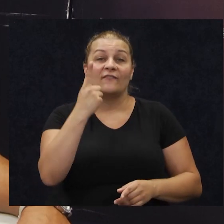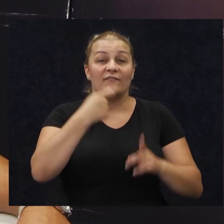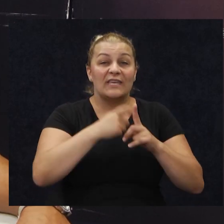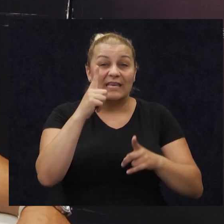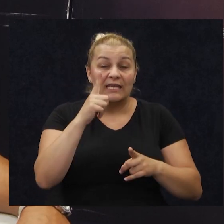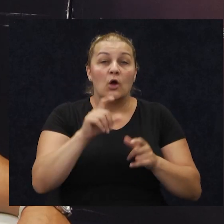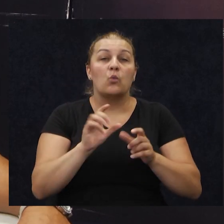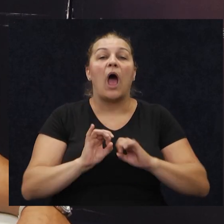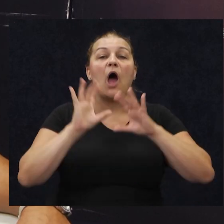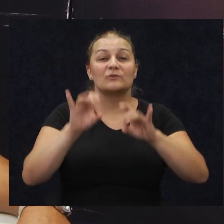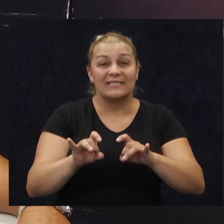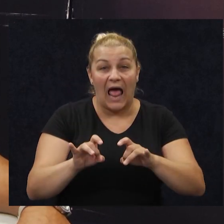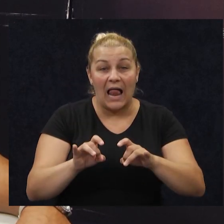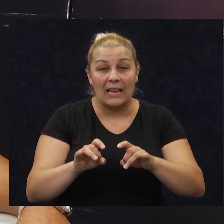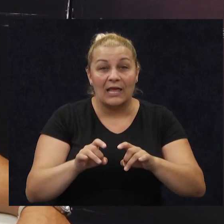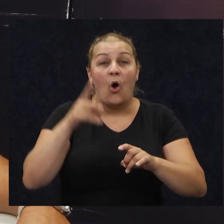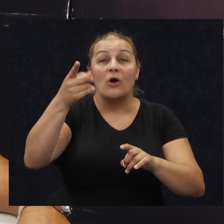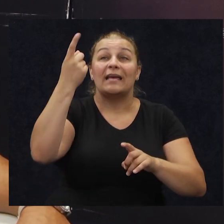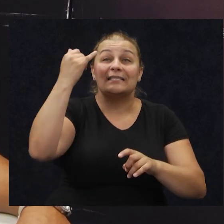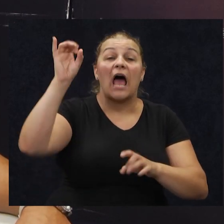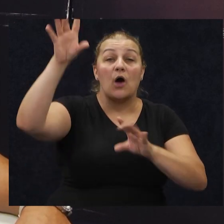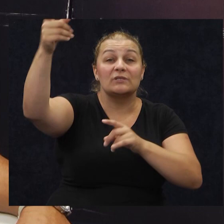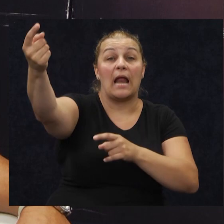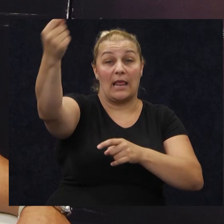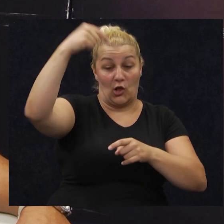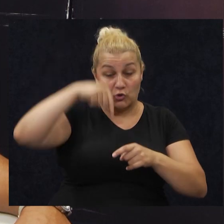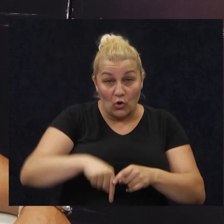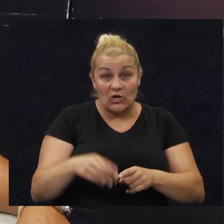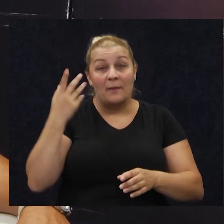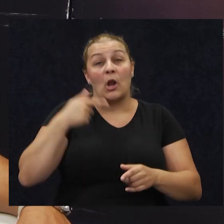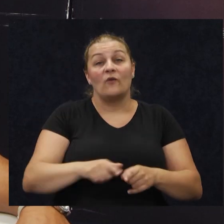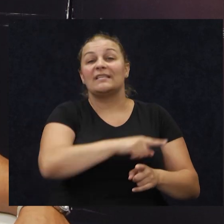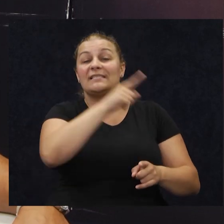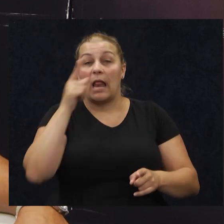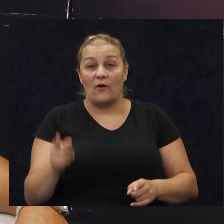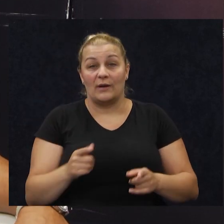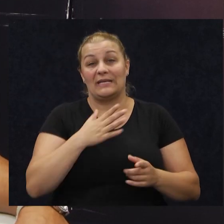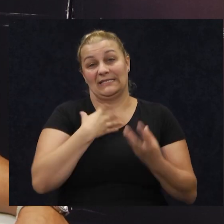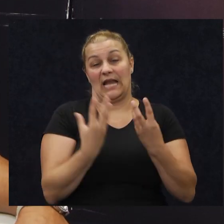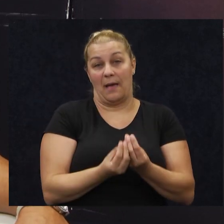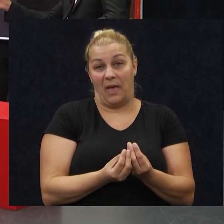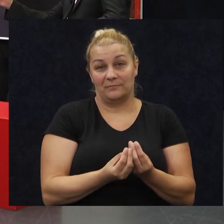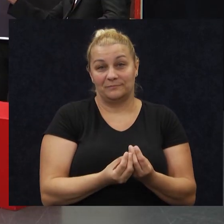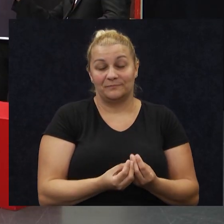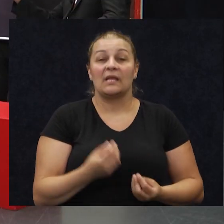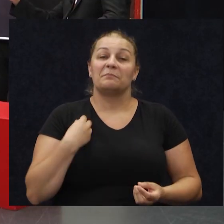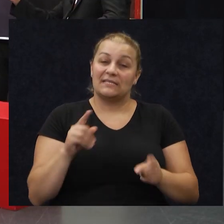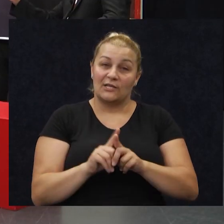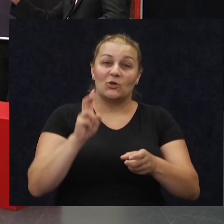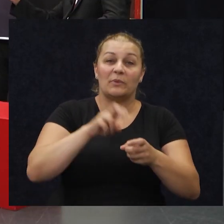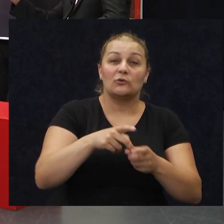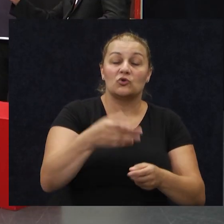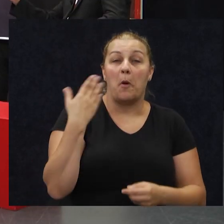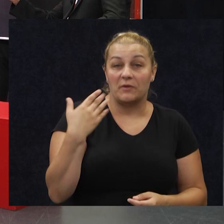Australiji koja je došla iz Australije i provela ovdje cijelo vrijeme sa nama. Evo i mi se pridužujemo pozdravima,